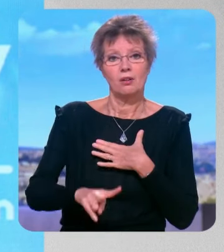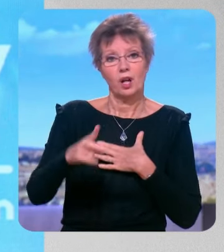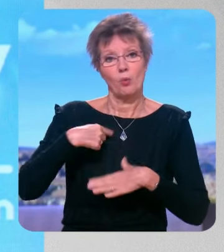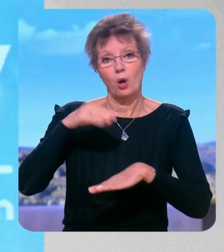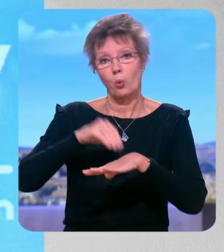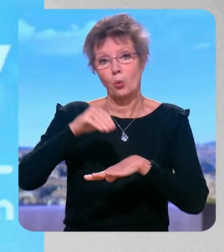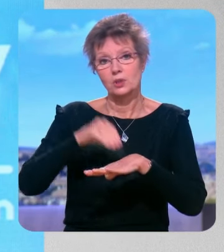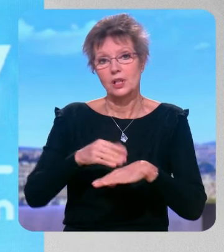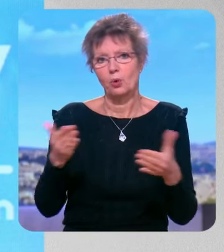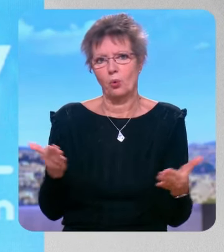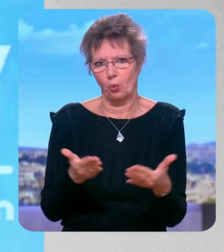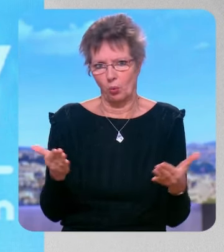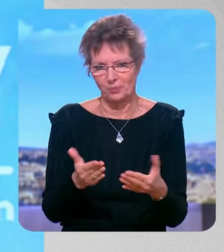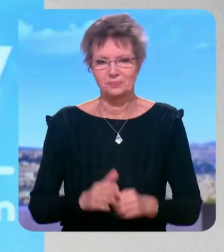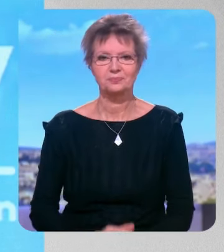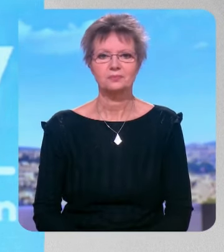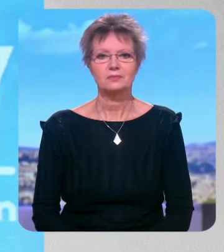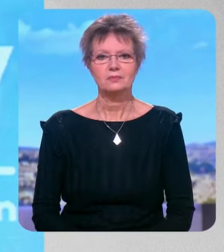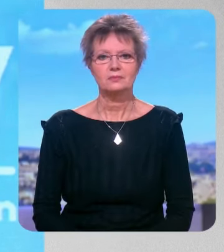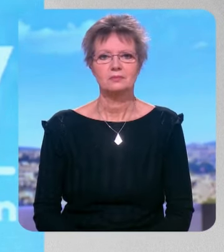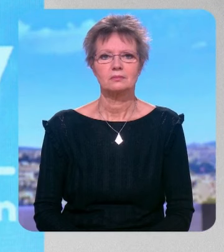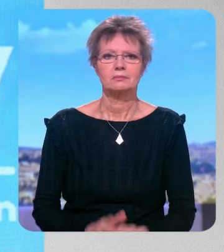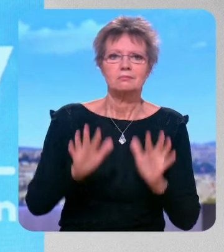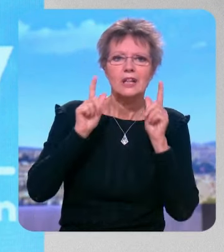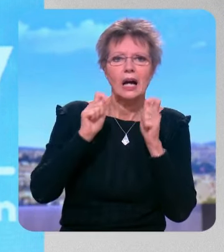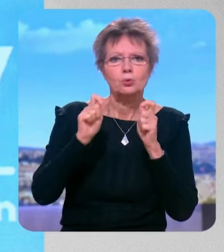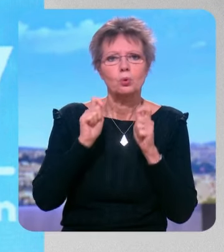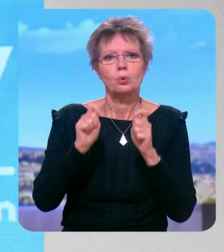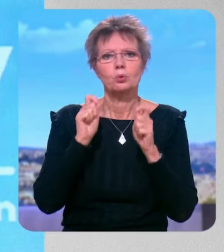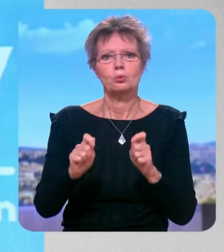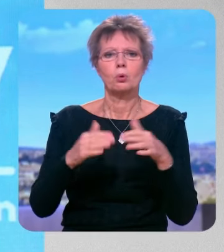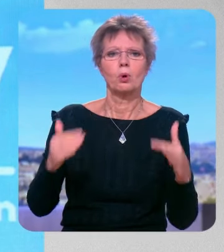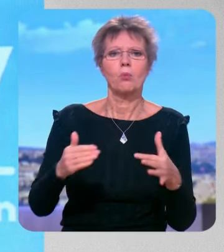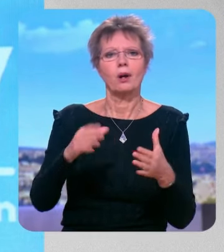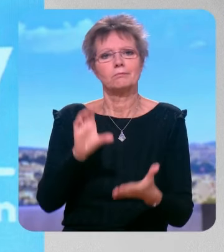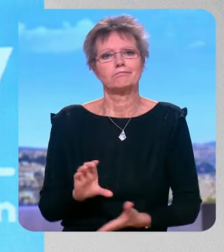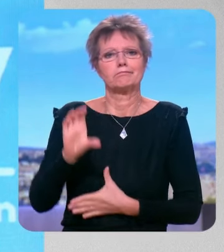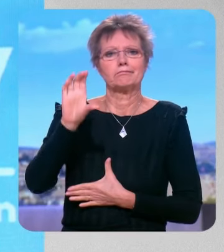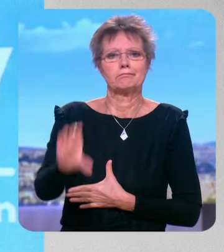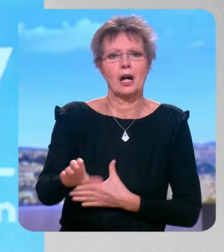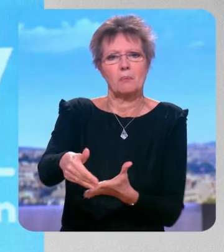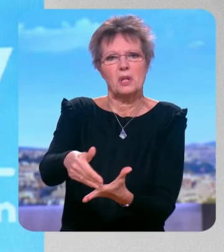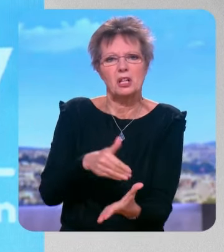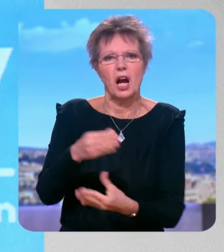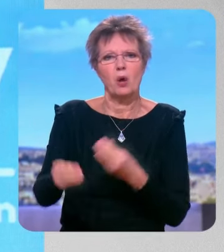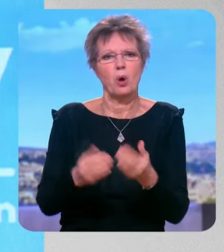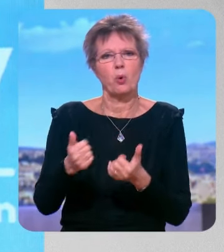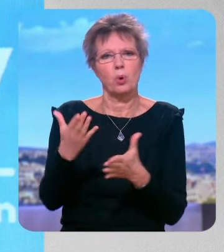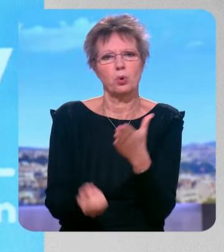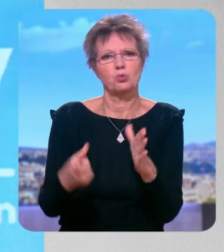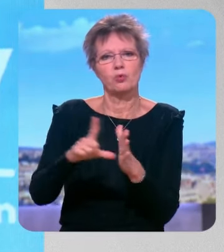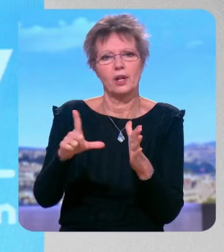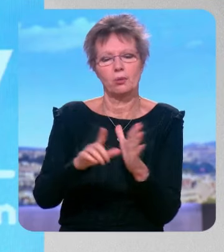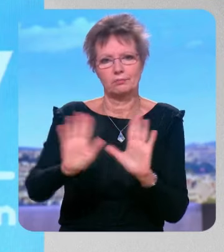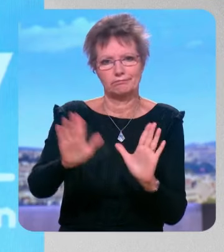conseil à lui donner je lui dirais que surtout ne pas se lancer dans de grands débat sur je vais mettre tant de milliards ou je vais faire une nouvelle loi parce que le niveau zéro de la